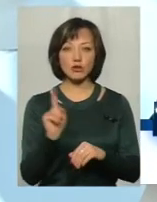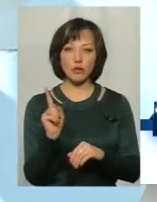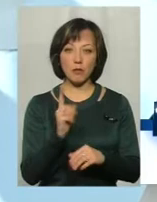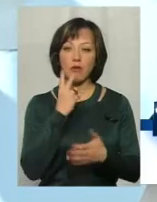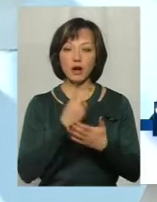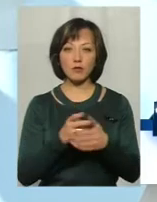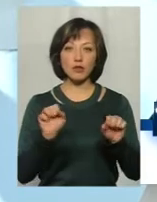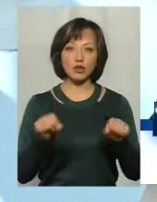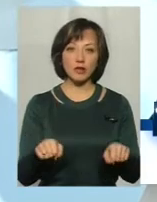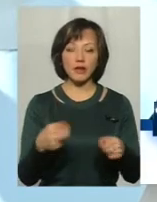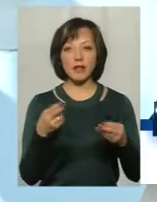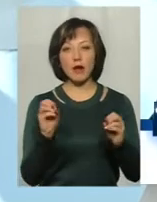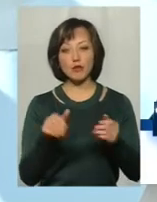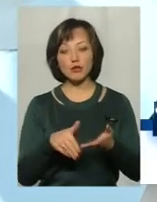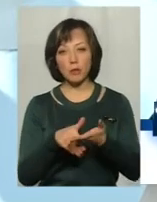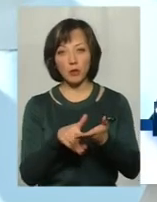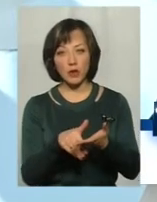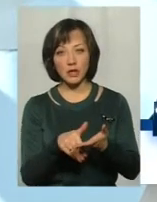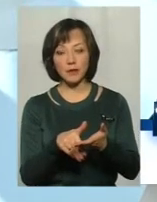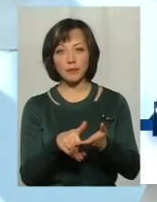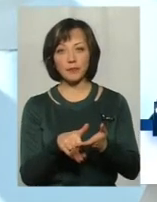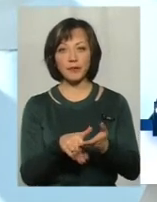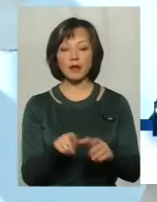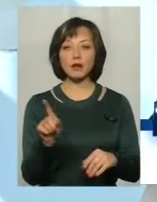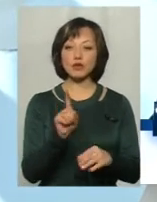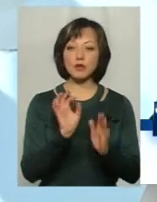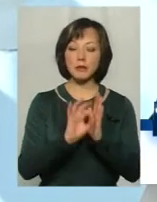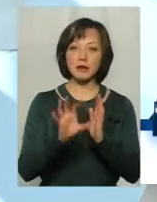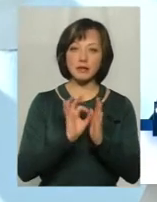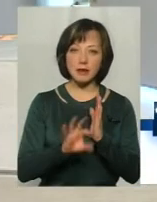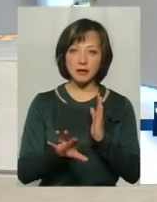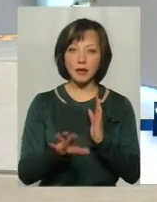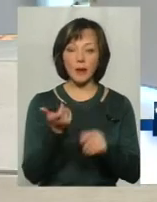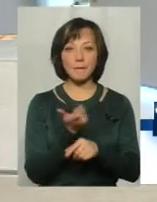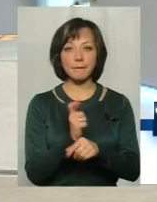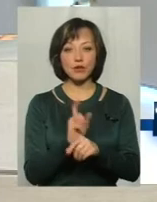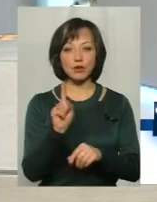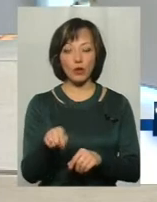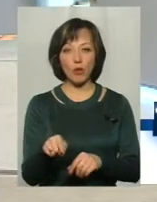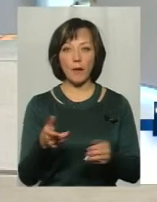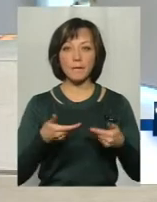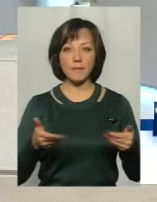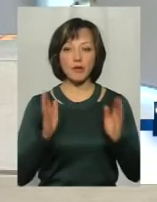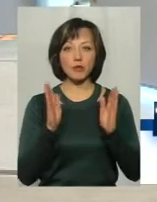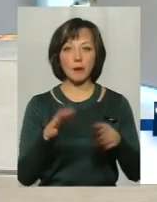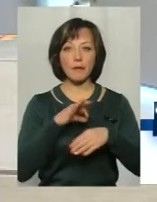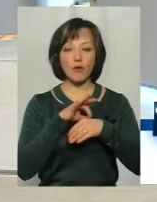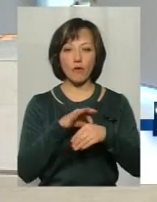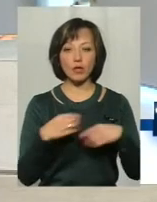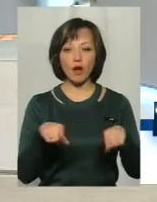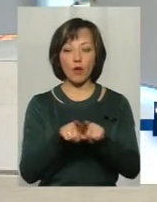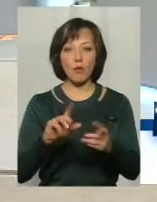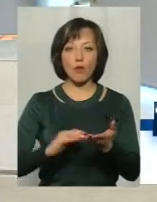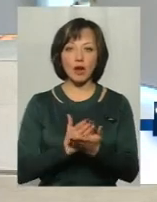вони бачили, можливо, де вони їм можуть допомогти, де щось підказати. Більше того, ми будемо проводити таку